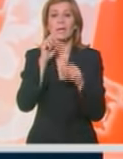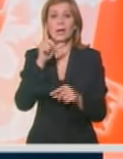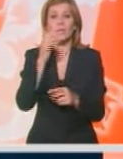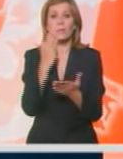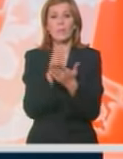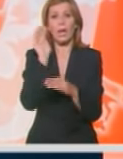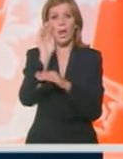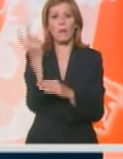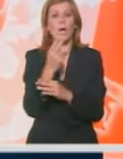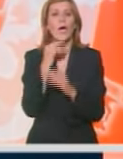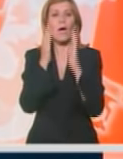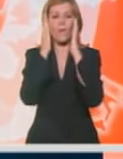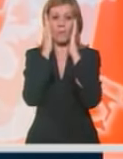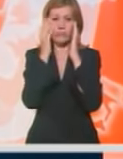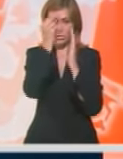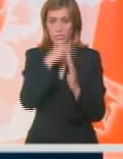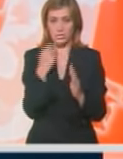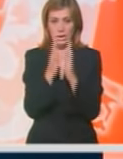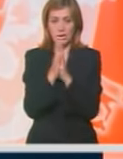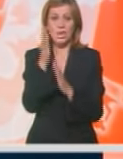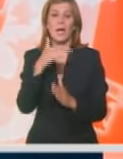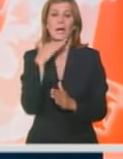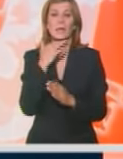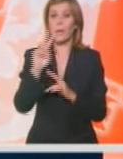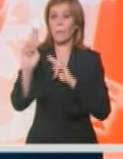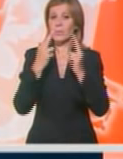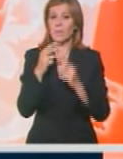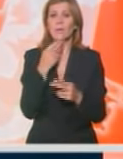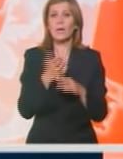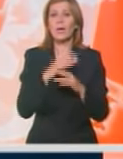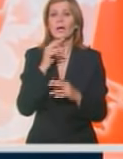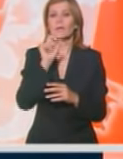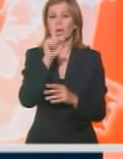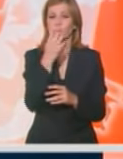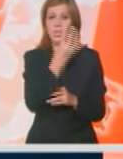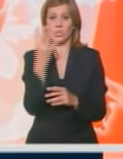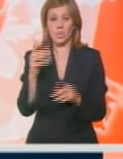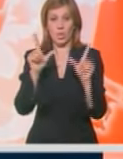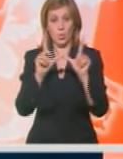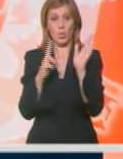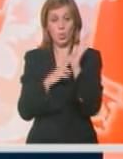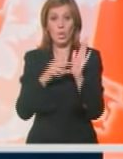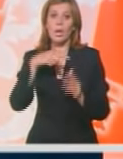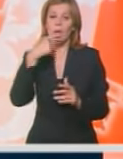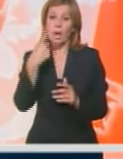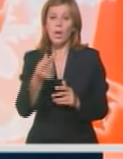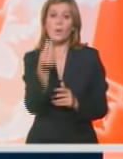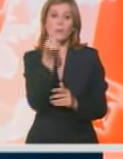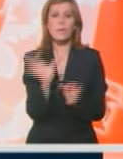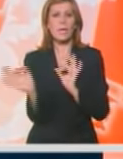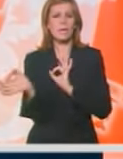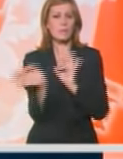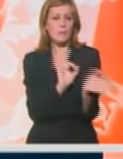bila najavljena kao verska. Dačić je u Gračanici, pozivajući se na rezoluciju 12.44, rekao da je Srbija